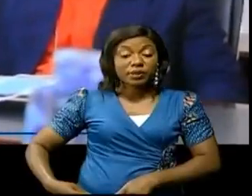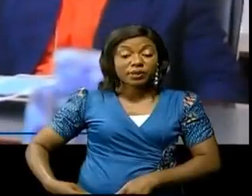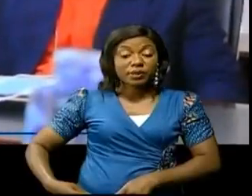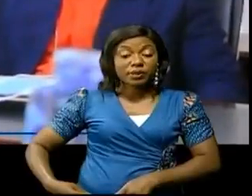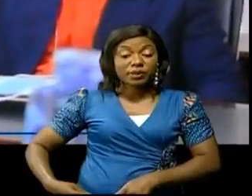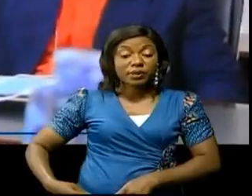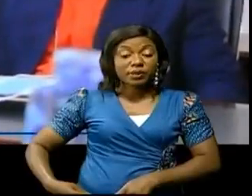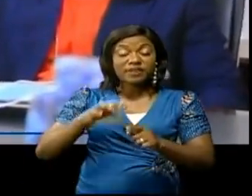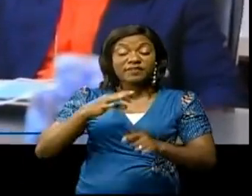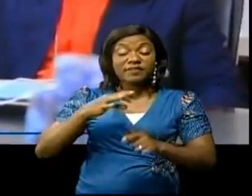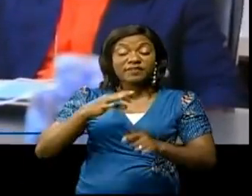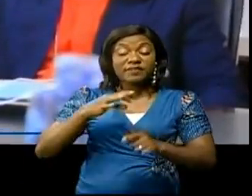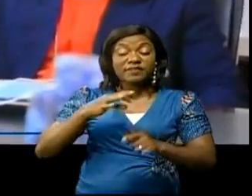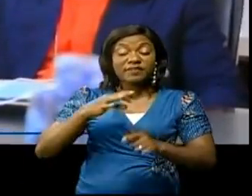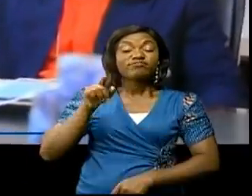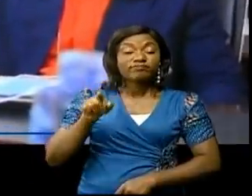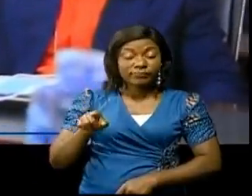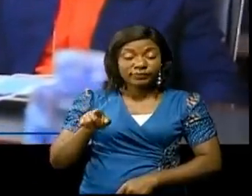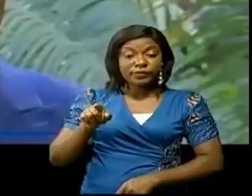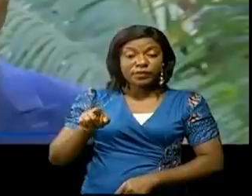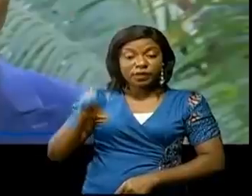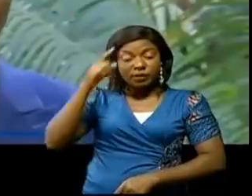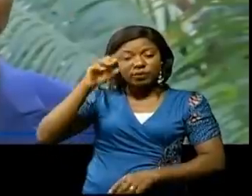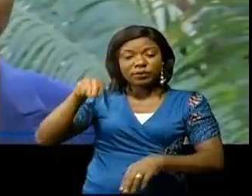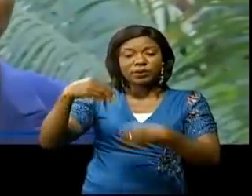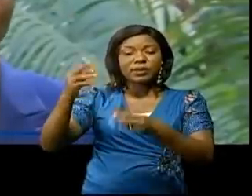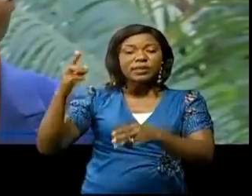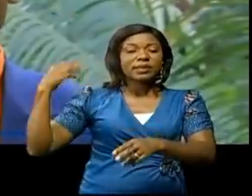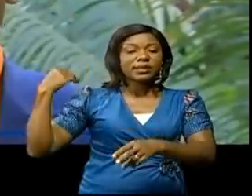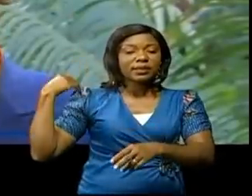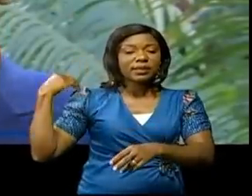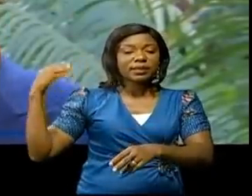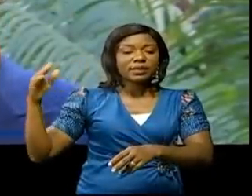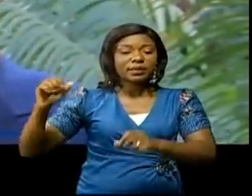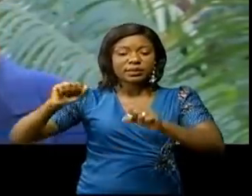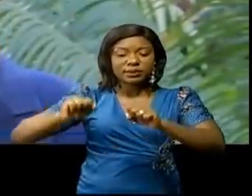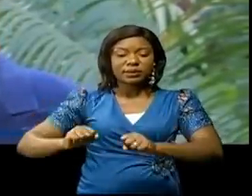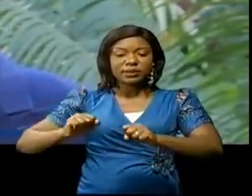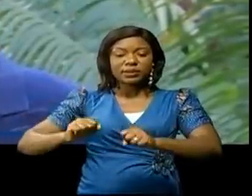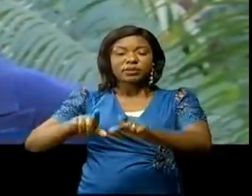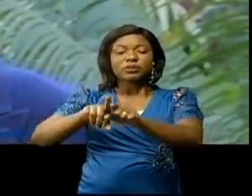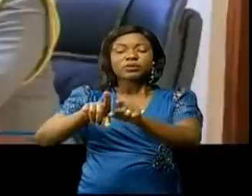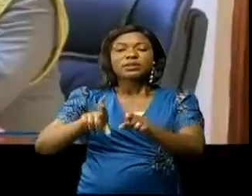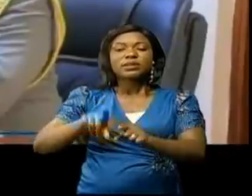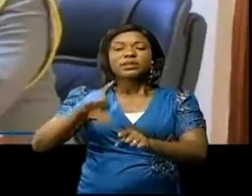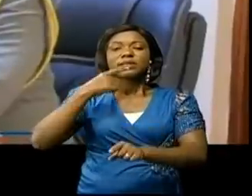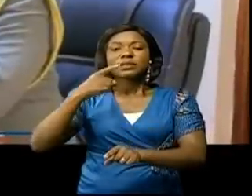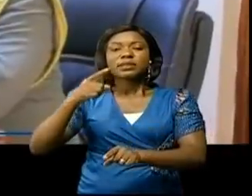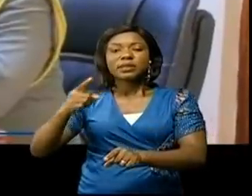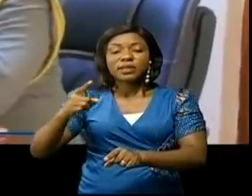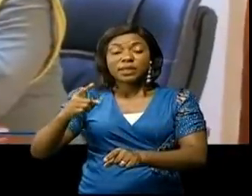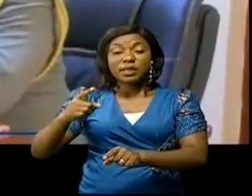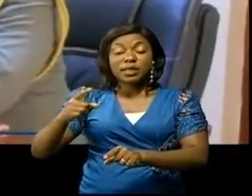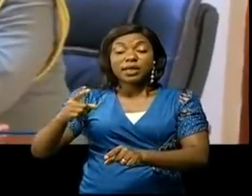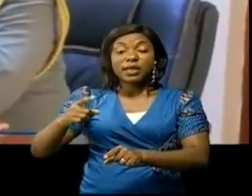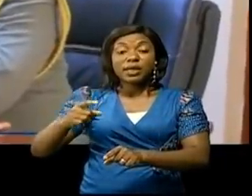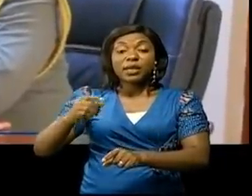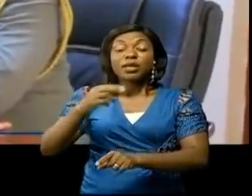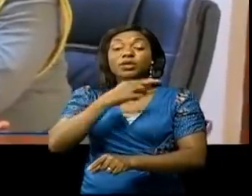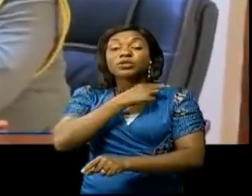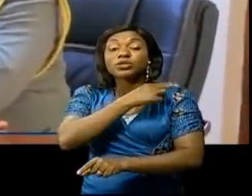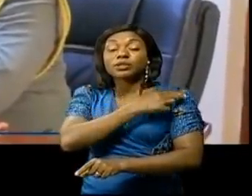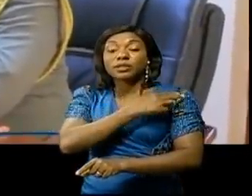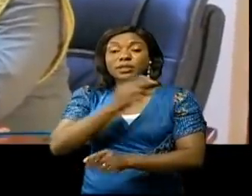Félix-Antoine Tissé-Kédi, en décrétant l'état de siège et de destiné le général à venir ici en Litori.